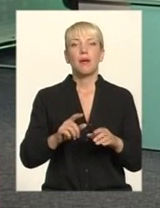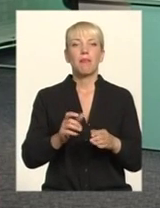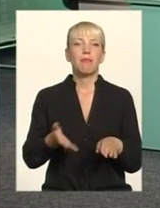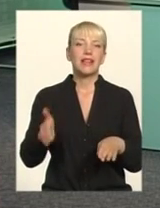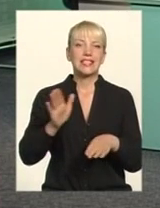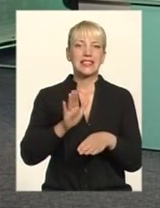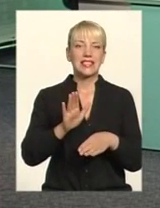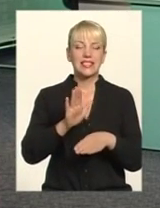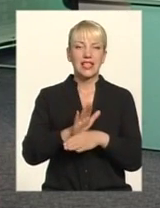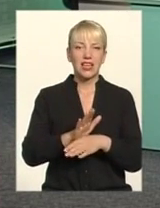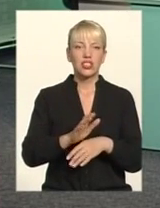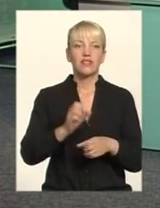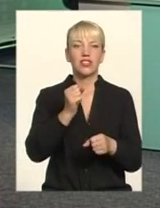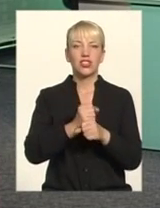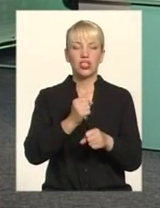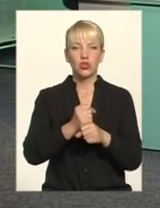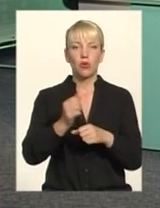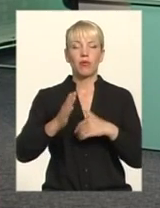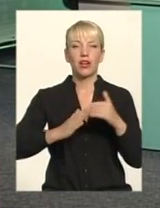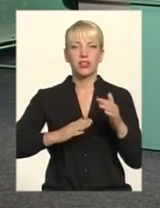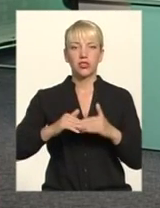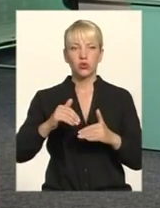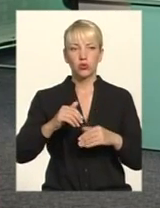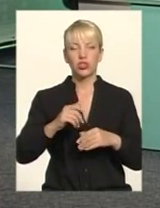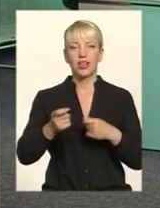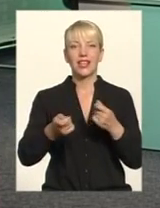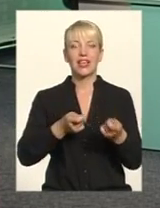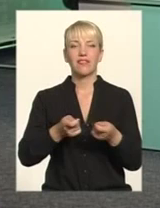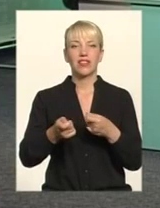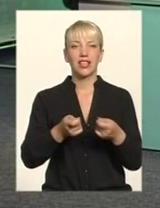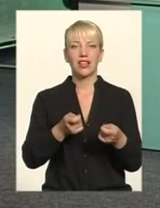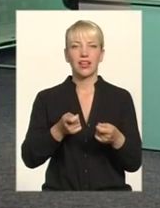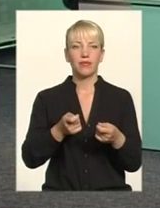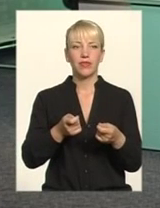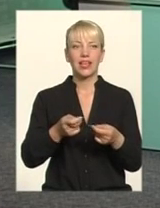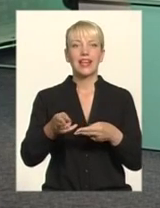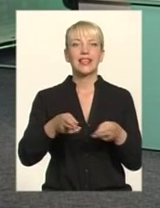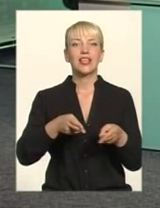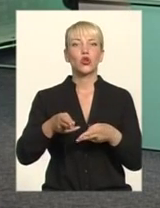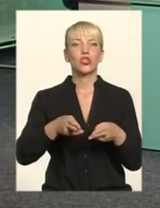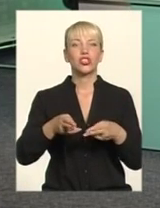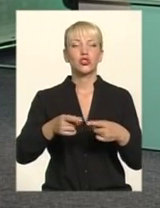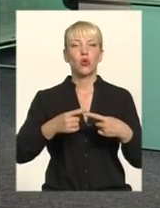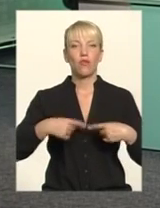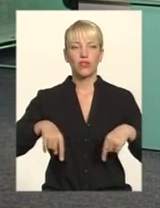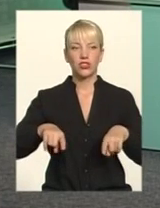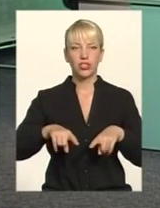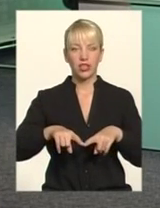кардіодиспансера Діючу, практикуючу керівника хірургічного відділення